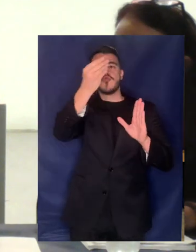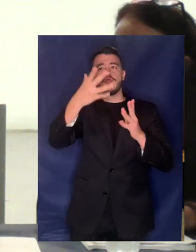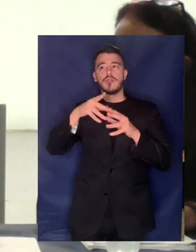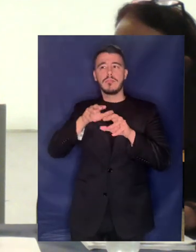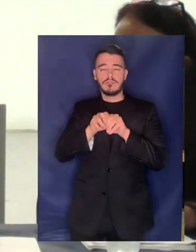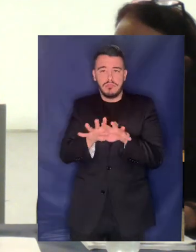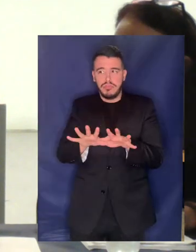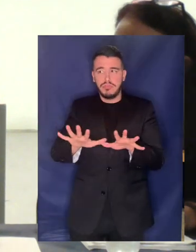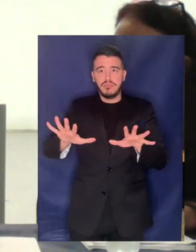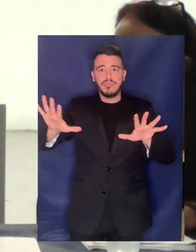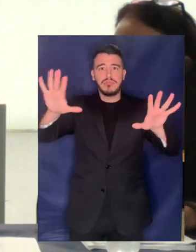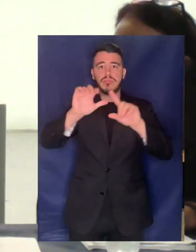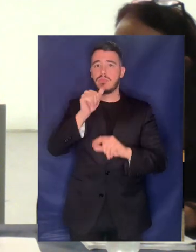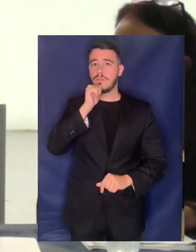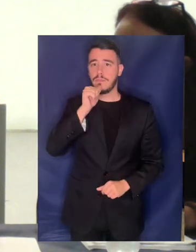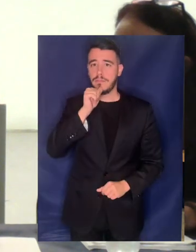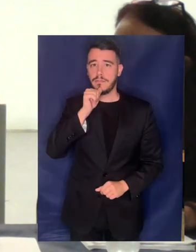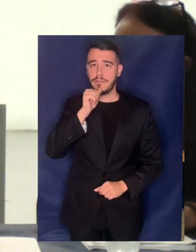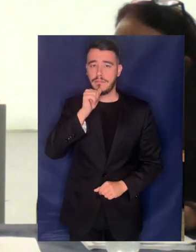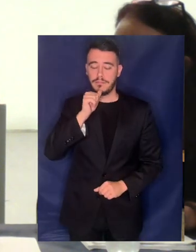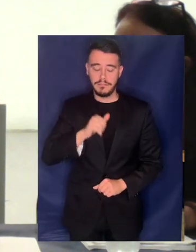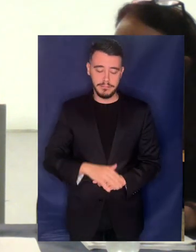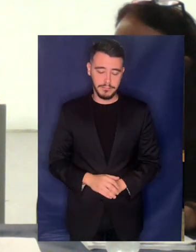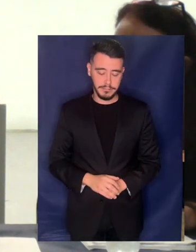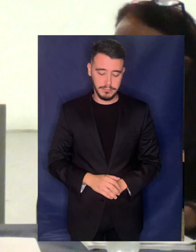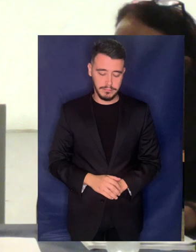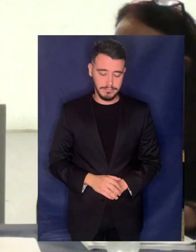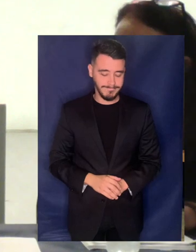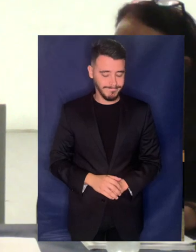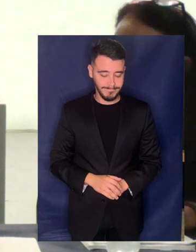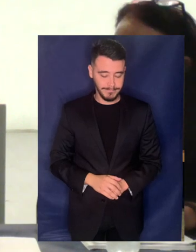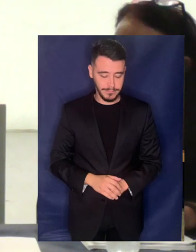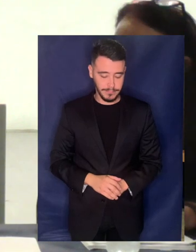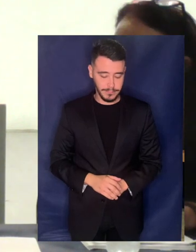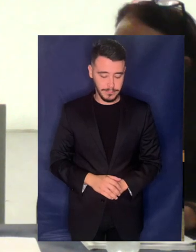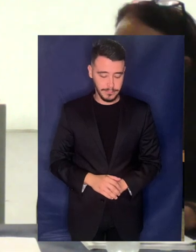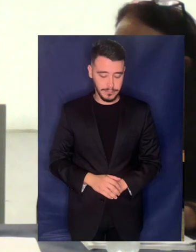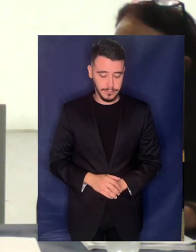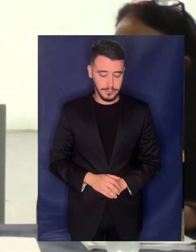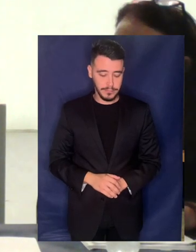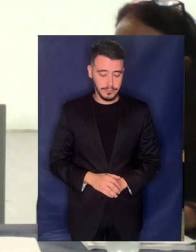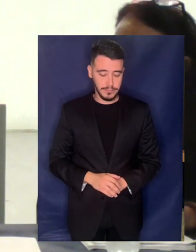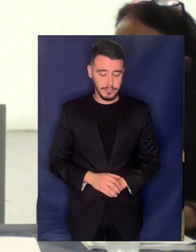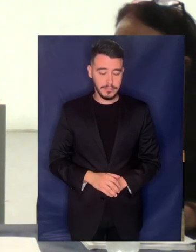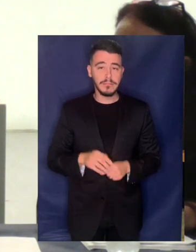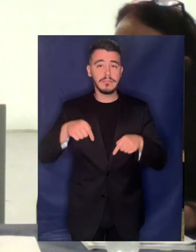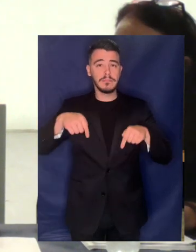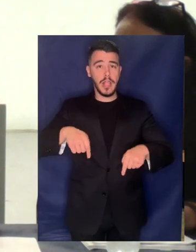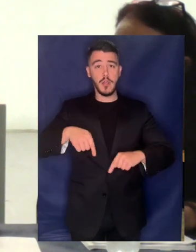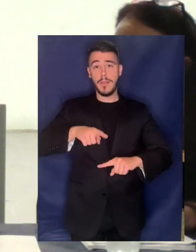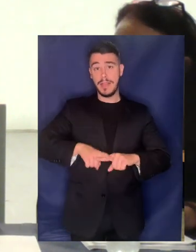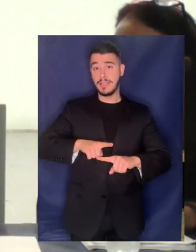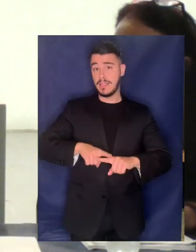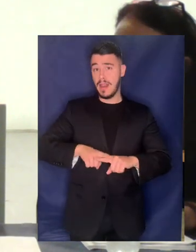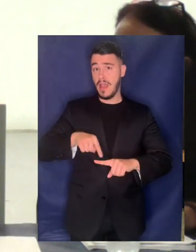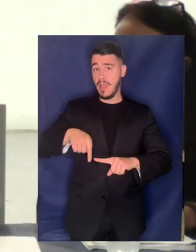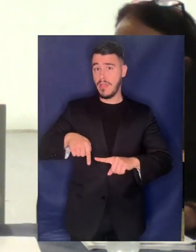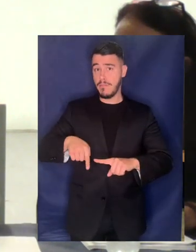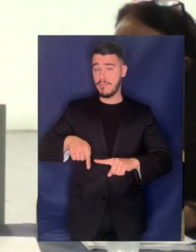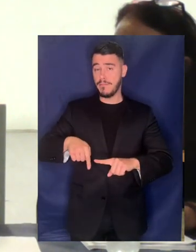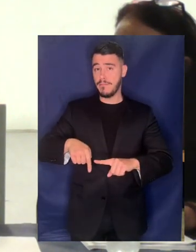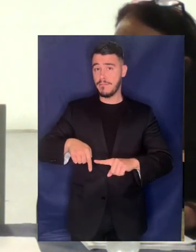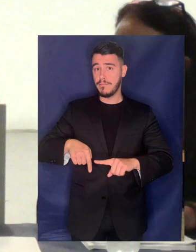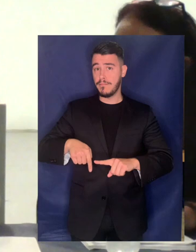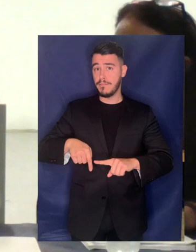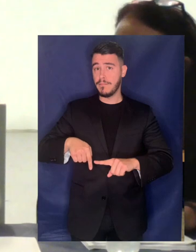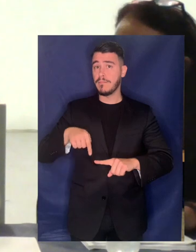αυτό είναι που είδαμε σαν έντονη τάση για αρκετά χρόνια στην Υπηρώ μας τώρα όμως τώρα είμαστε